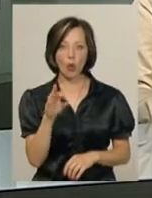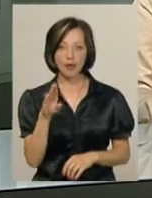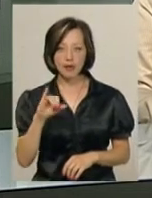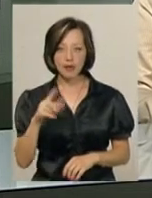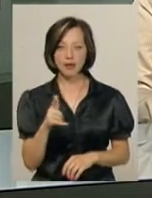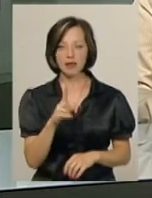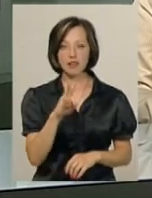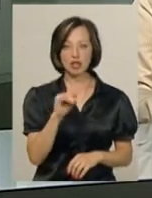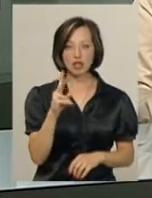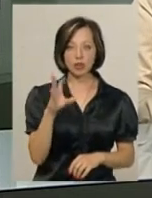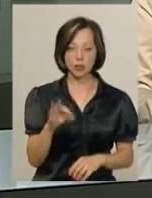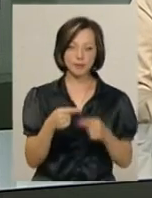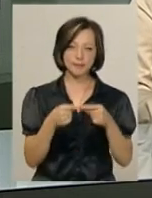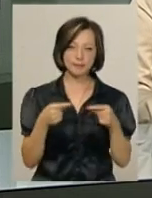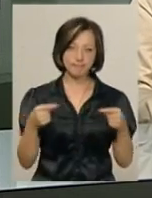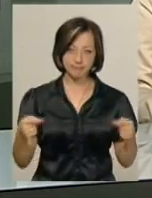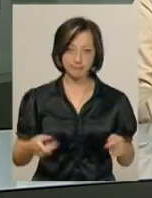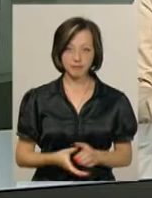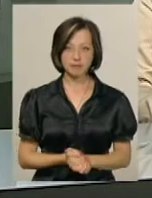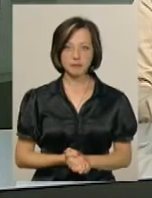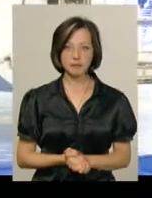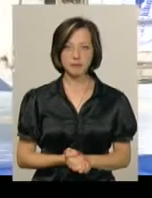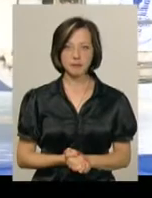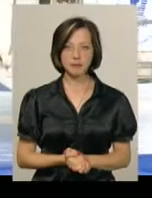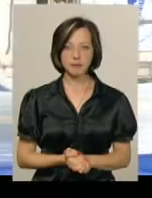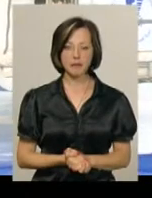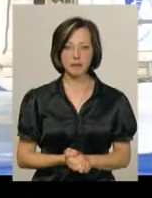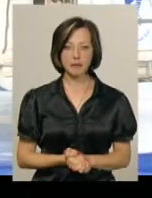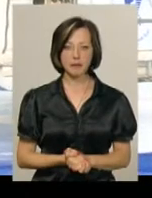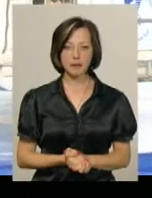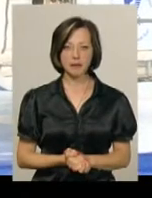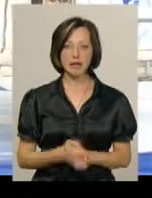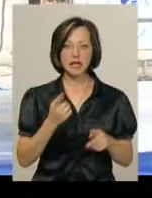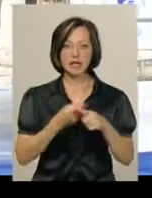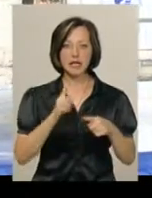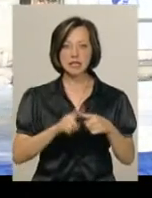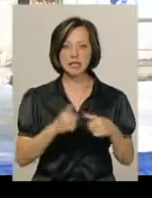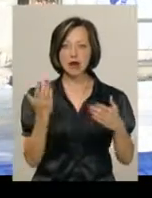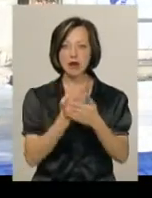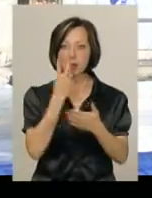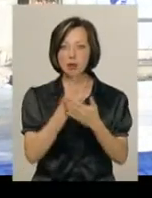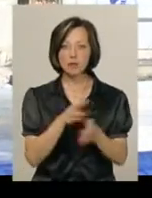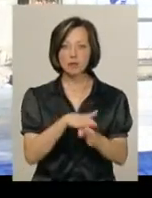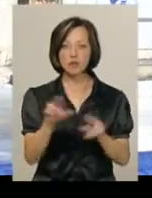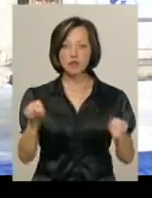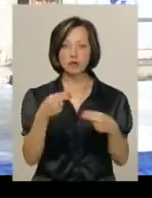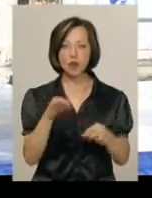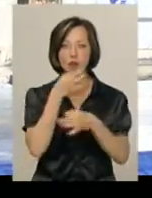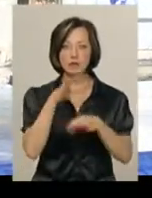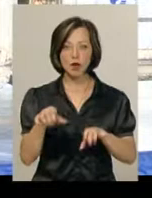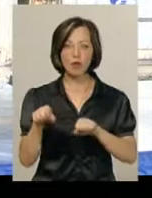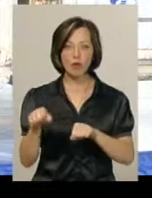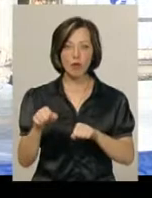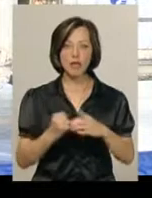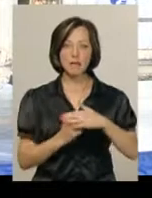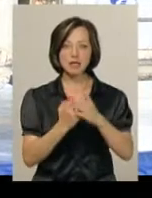Вінниченко, Максим Шубніков і Руслан Децьков. На цих кадрах ви бачите, як відбувався чемпіонат з універсального бою